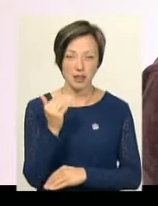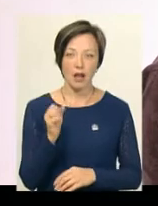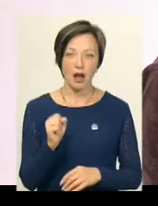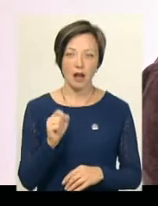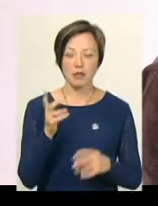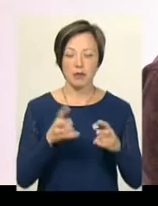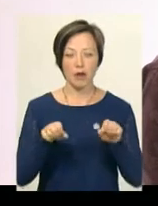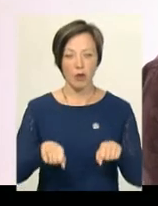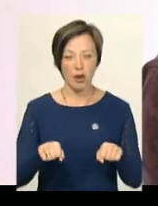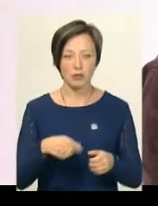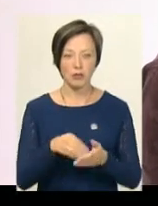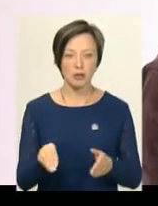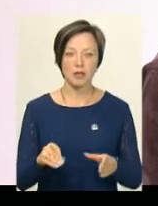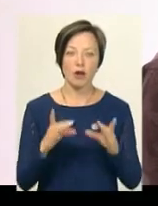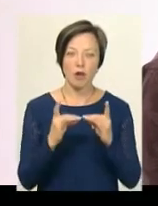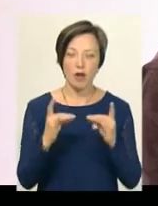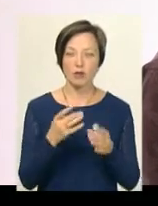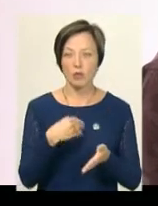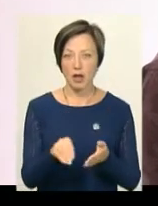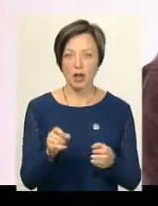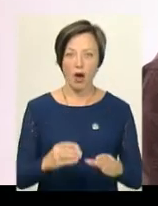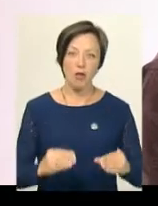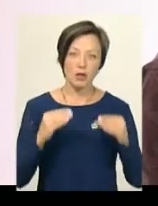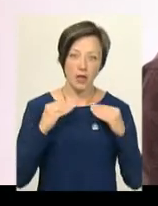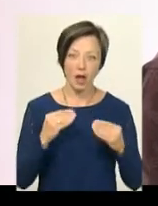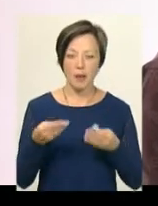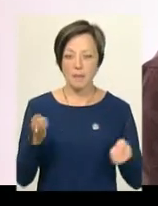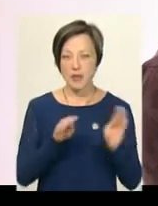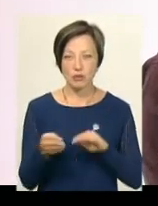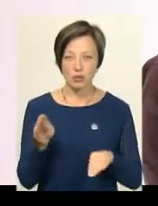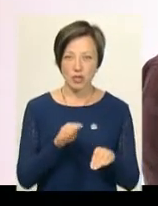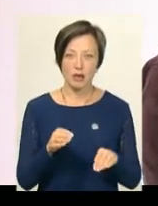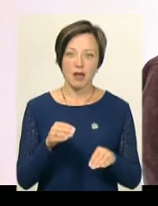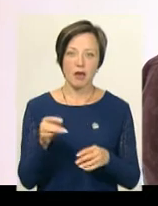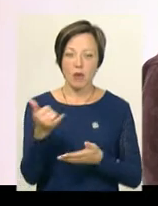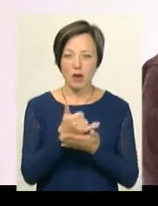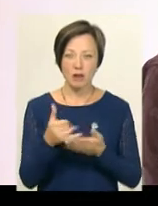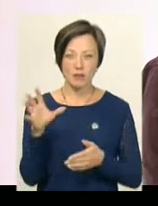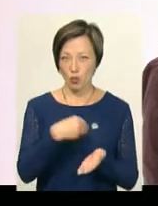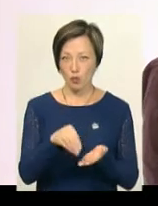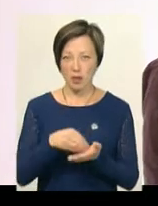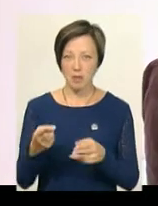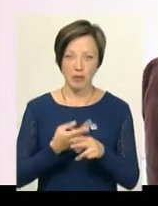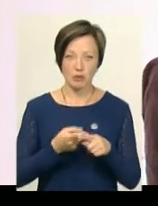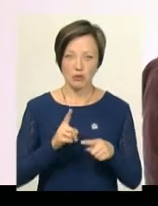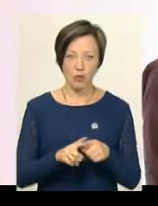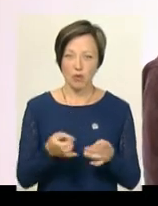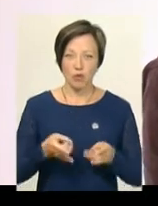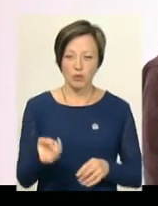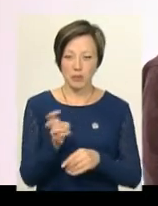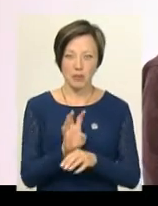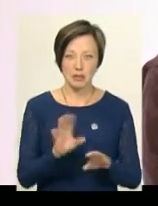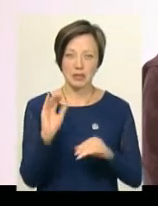а тут треба коляску купити, кроватку купити. А такі, як одіяло, пелюшки, маселку, ми вже все покупляли, бо без цього в роддом не підеш.